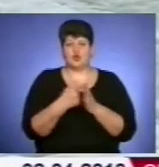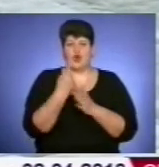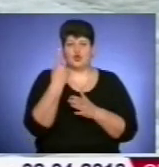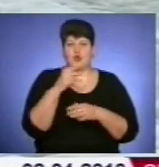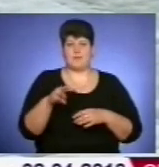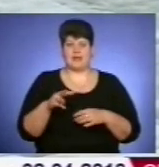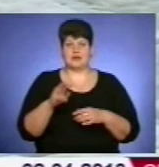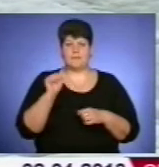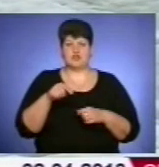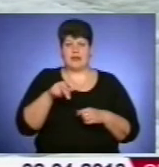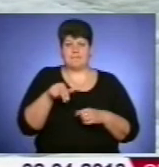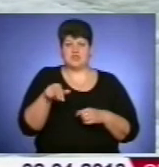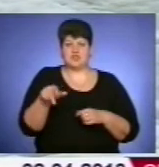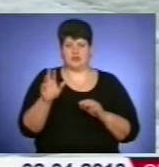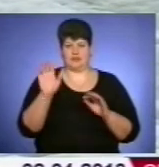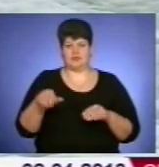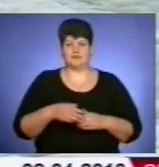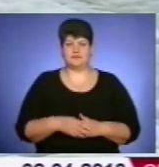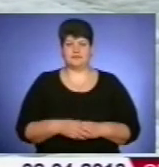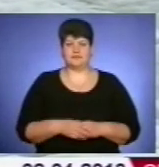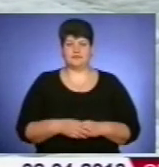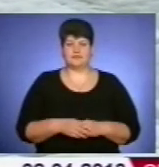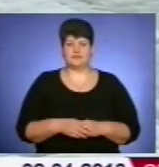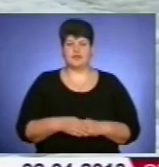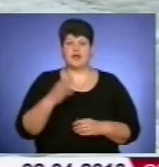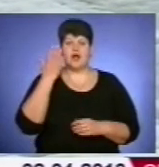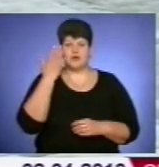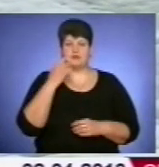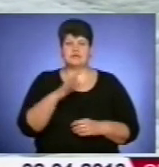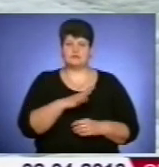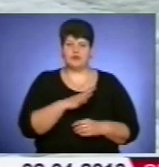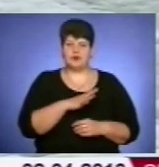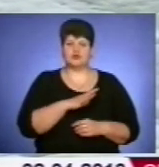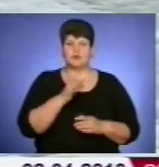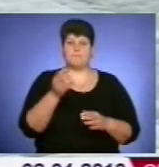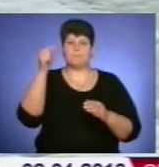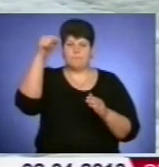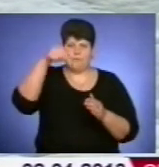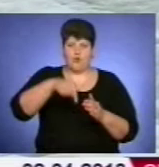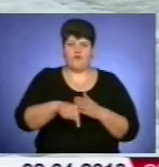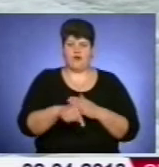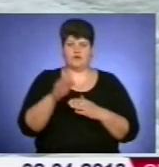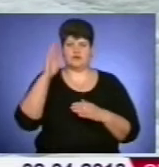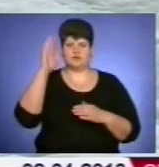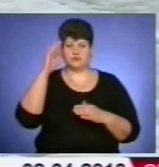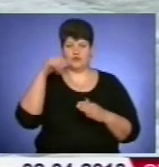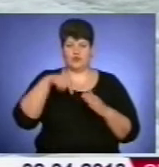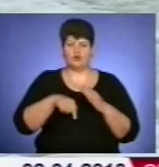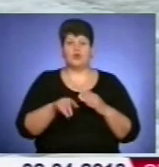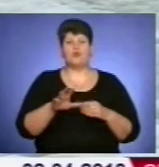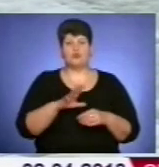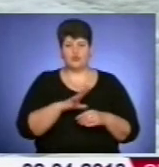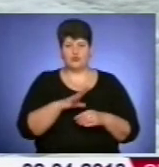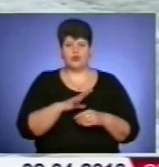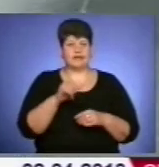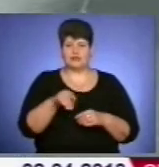Так що можна пішки вийти. Ясно. А колись бувало, що провалювалися під кригу? Бувало, але не тут,